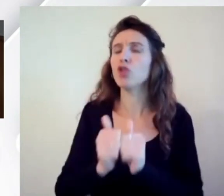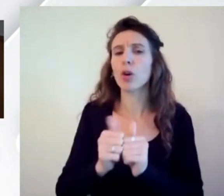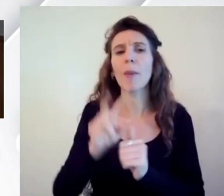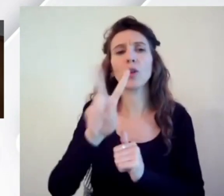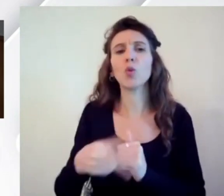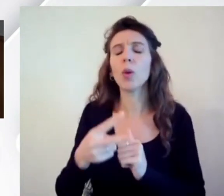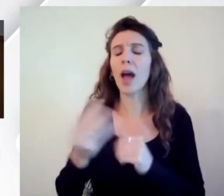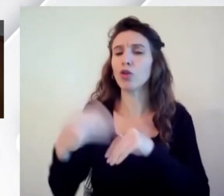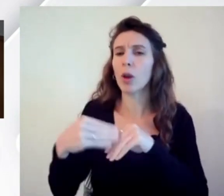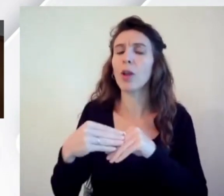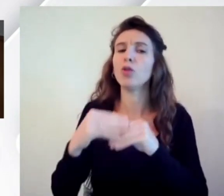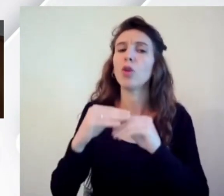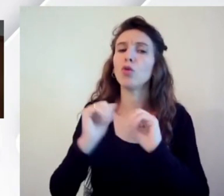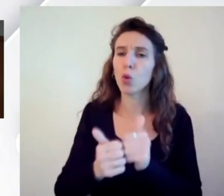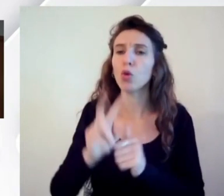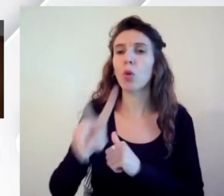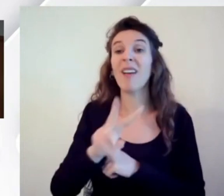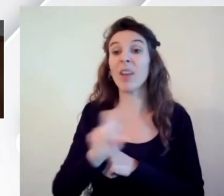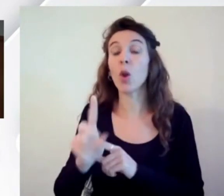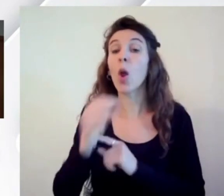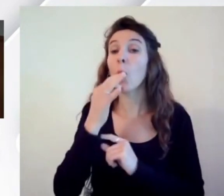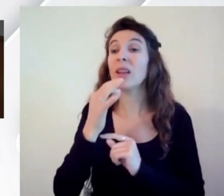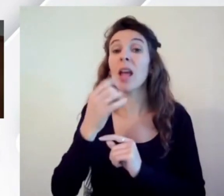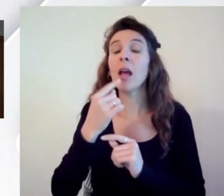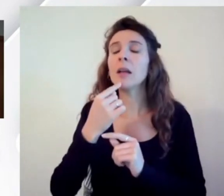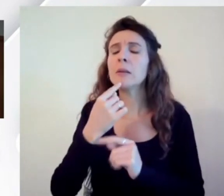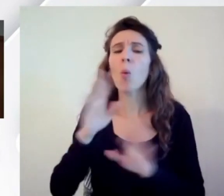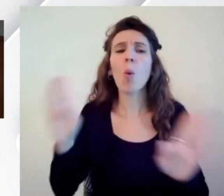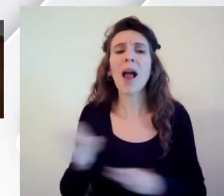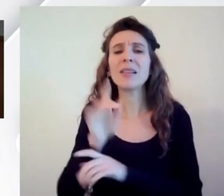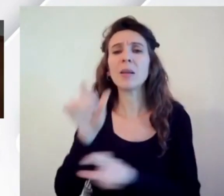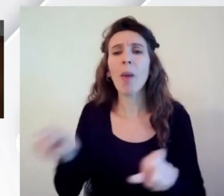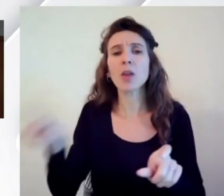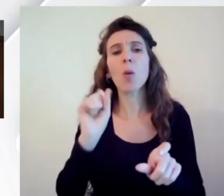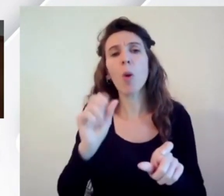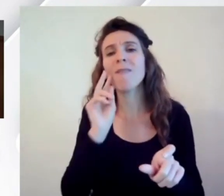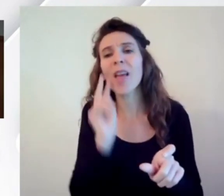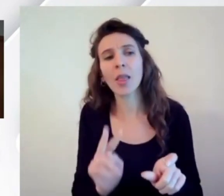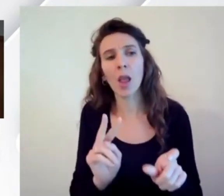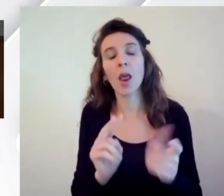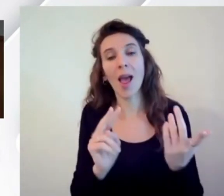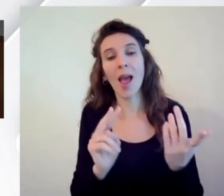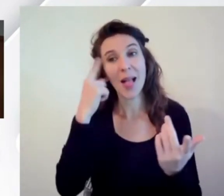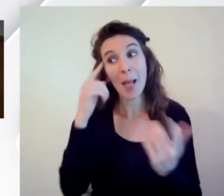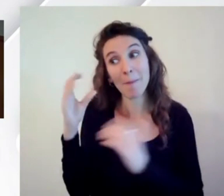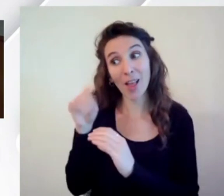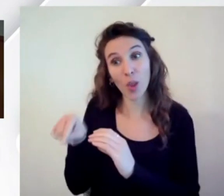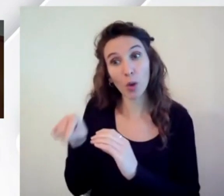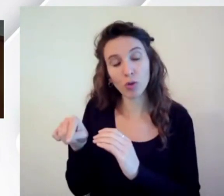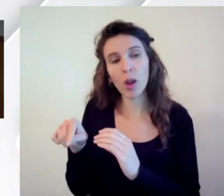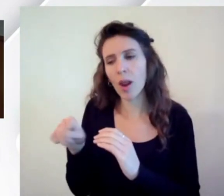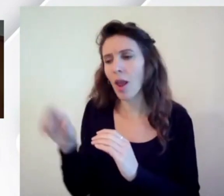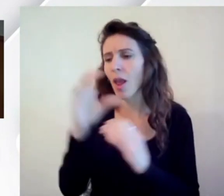quindi tutti possono vedere quali sono i mattoncini di conoscenza e di